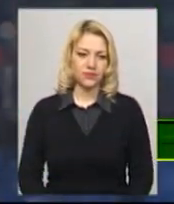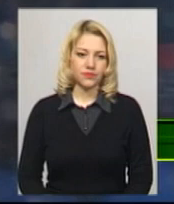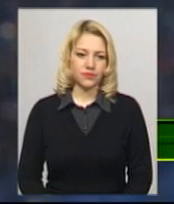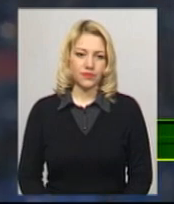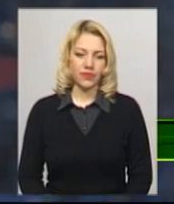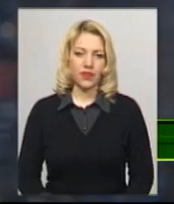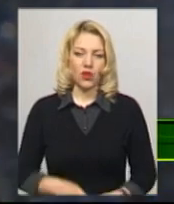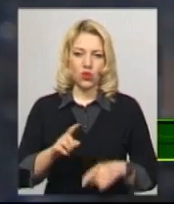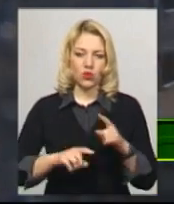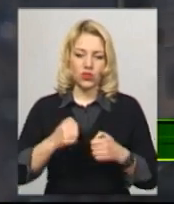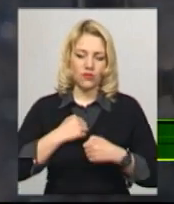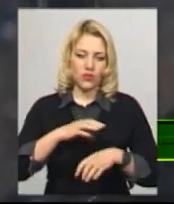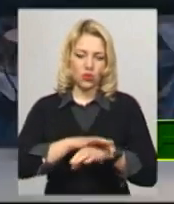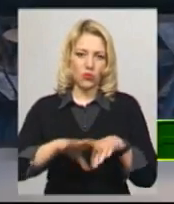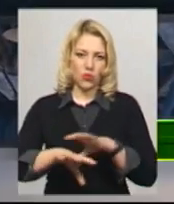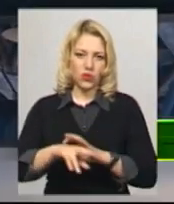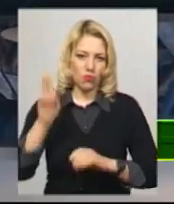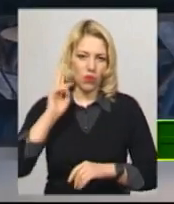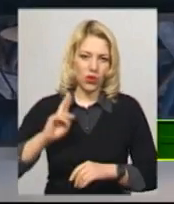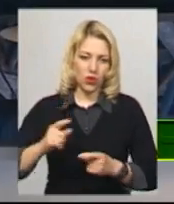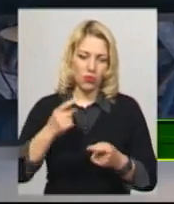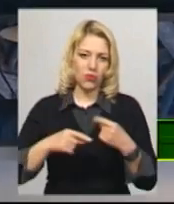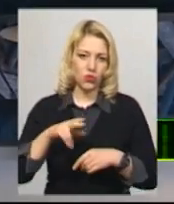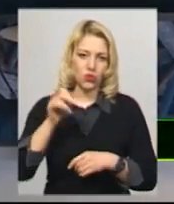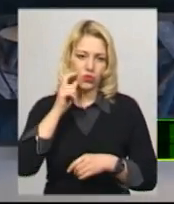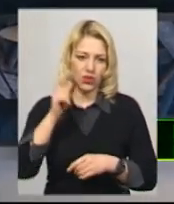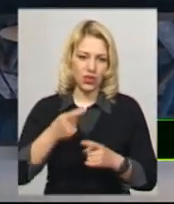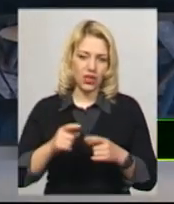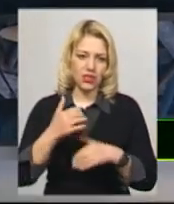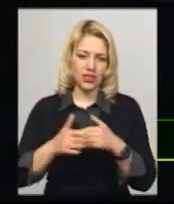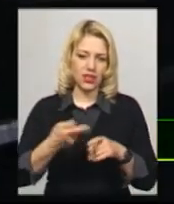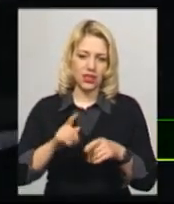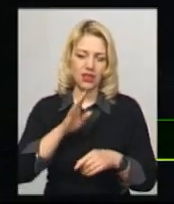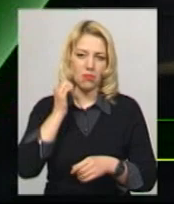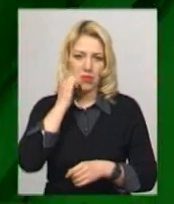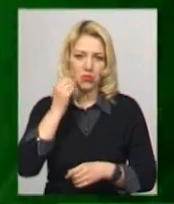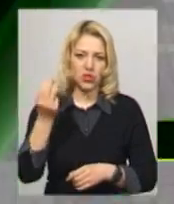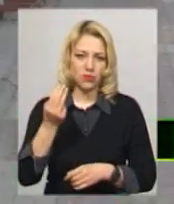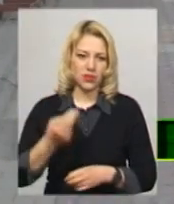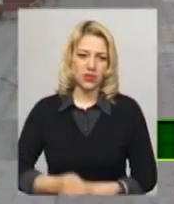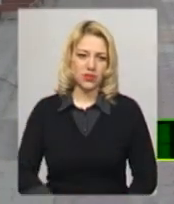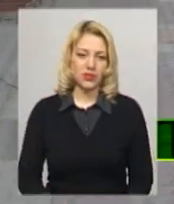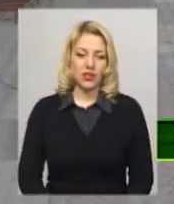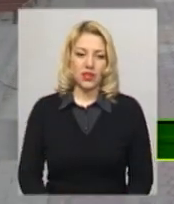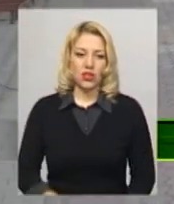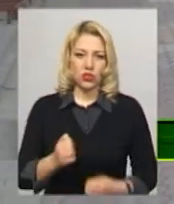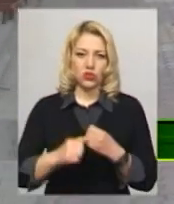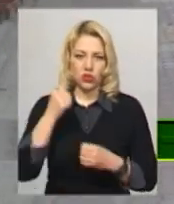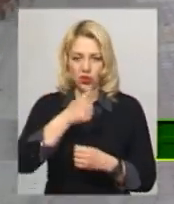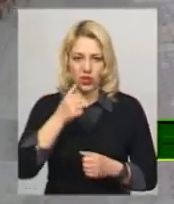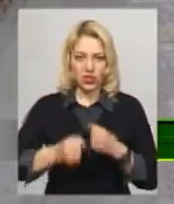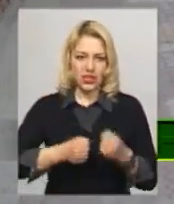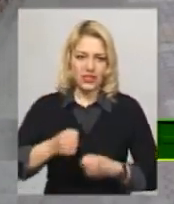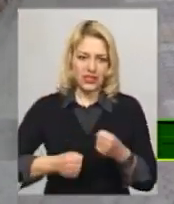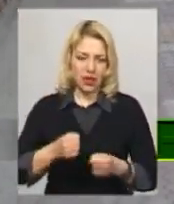Родичі військовополонених моряків повернулися до України. Серед них бабуся Шепітівчанина Сергія Цибізова. Щорічний фанзабіг у